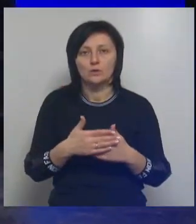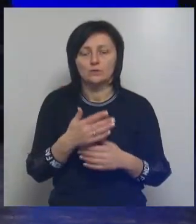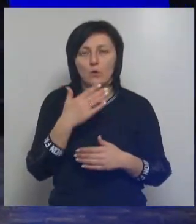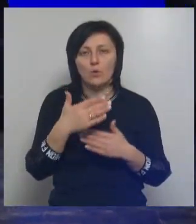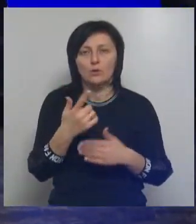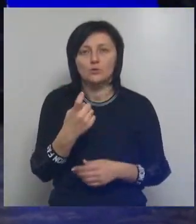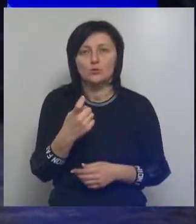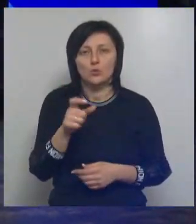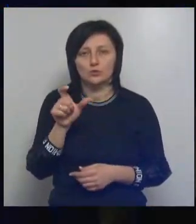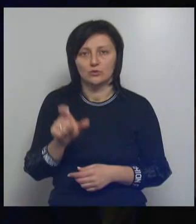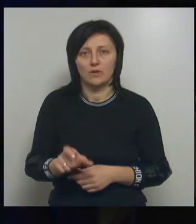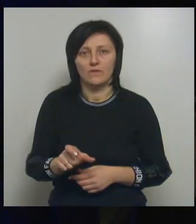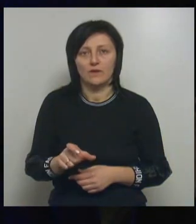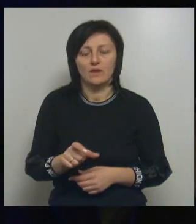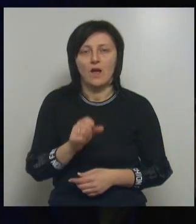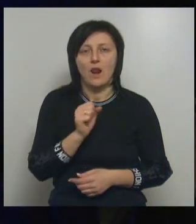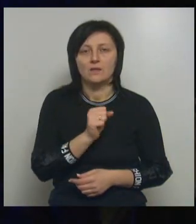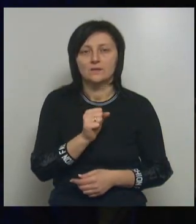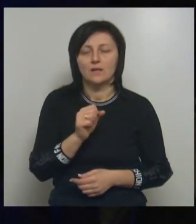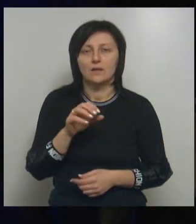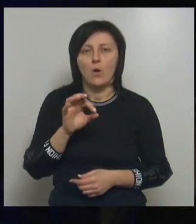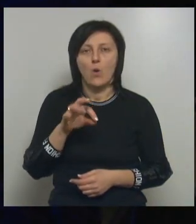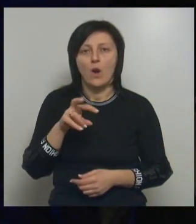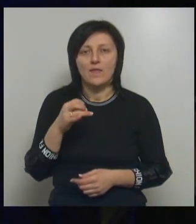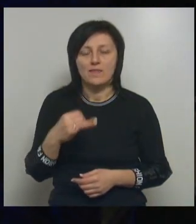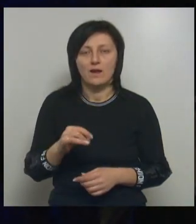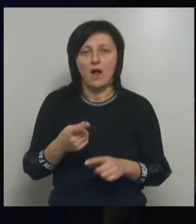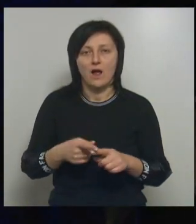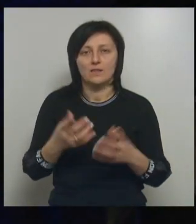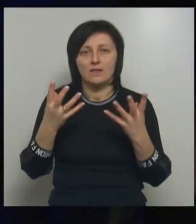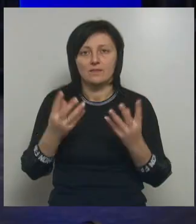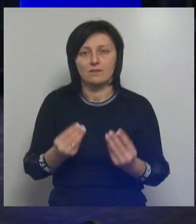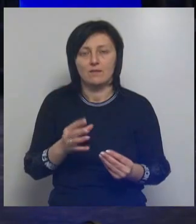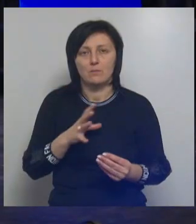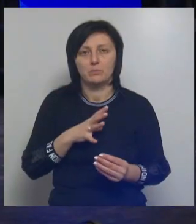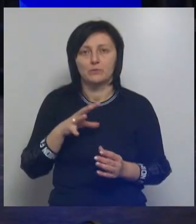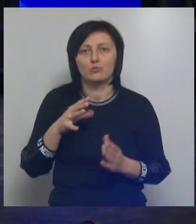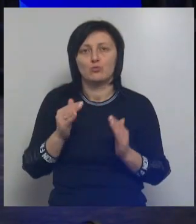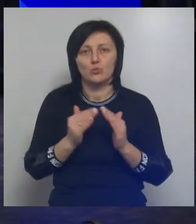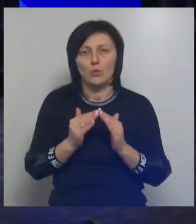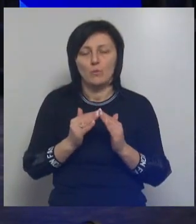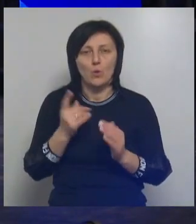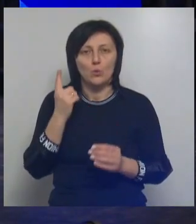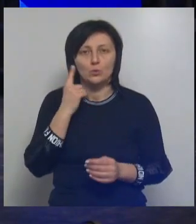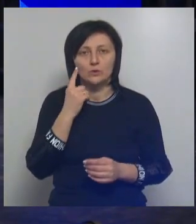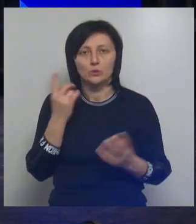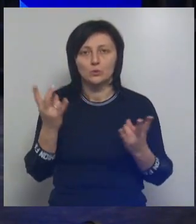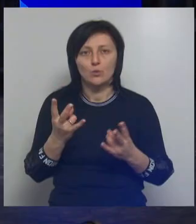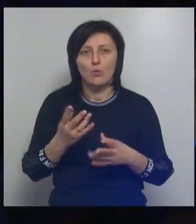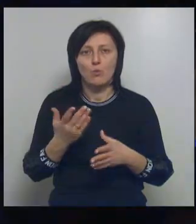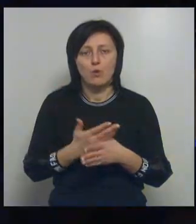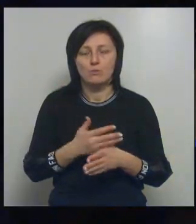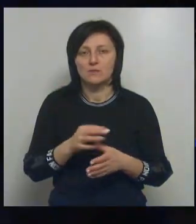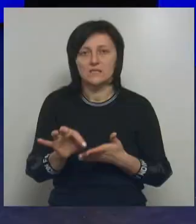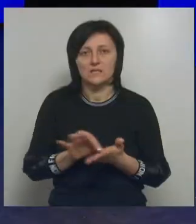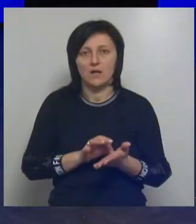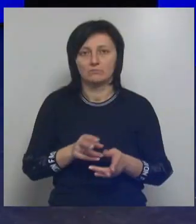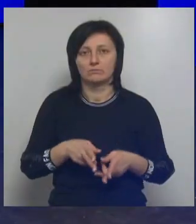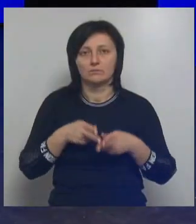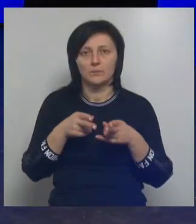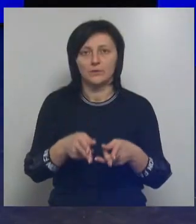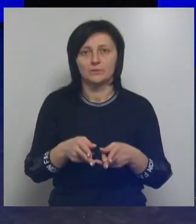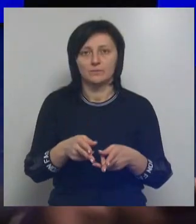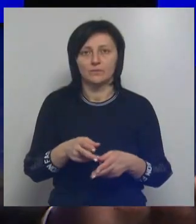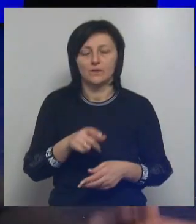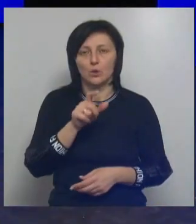волонтеров. Александр Олейник в тот страшный день находился дома. Когда узнал, что требуется помощь, сразу откликнулся. У